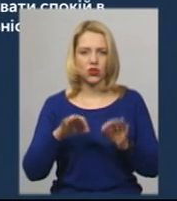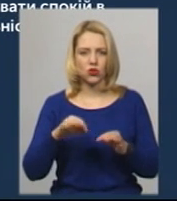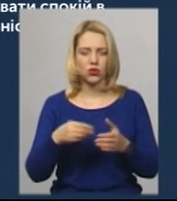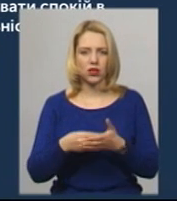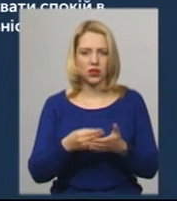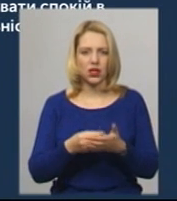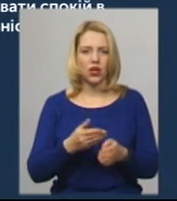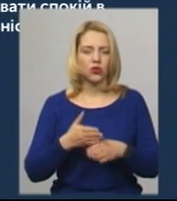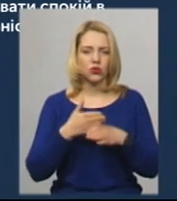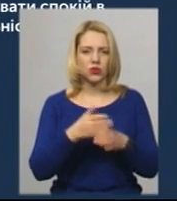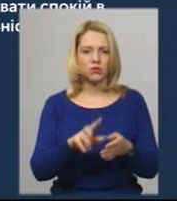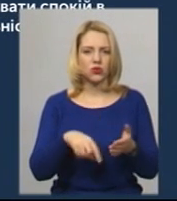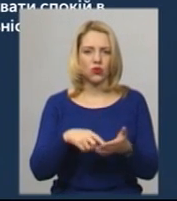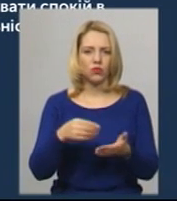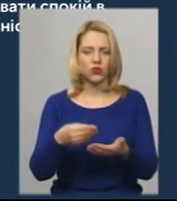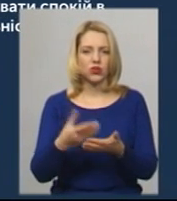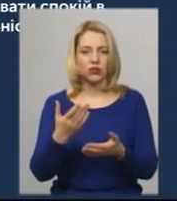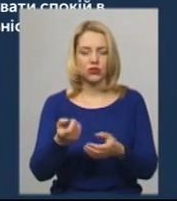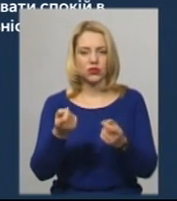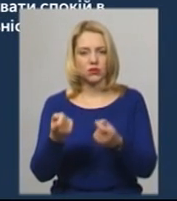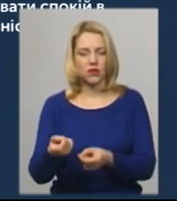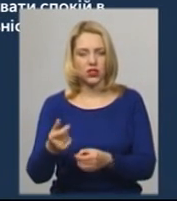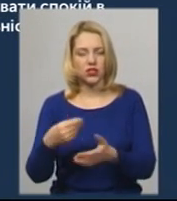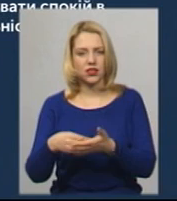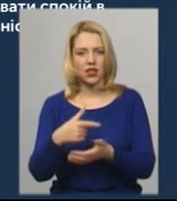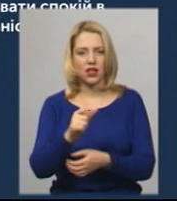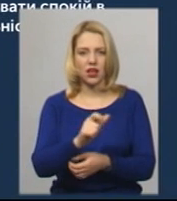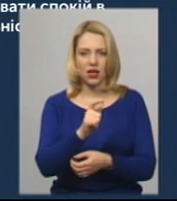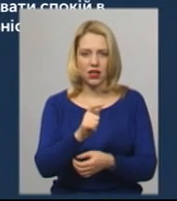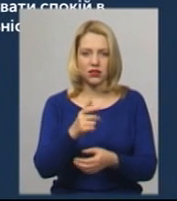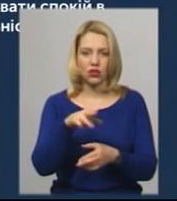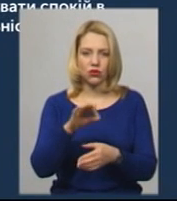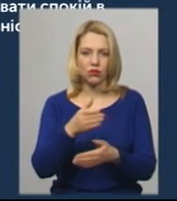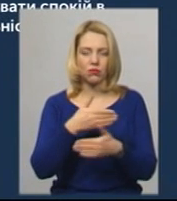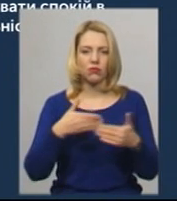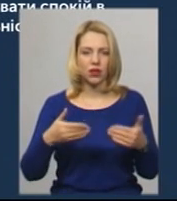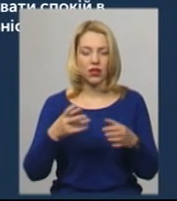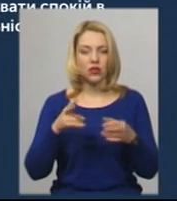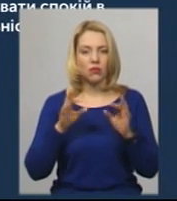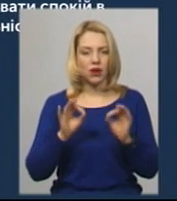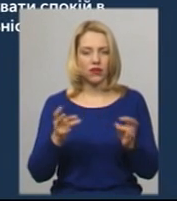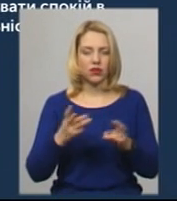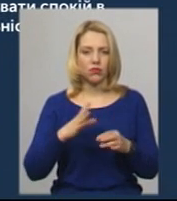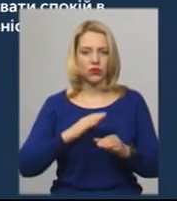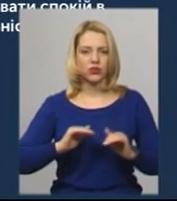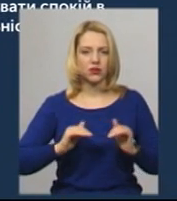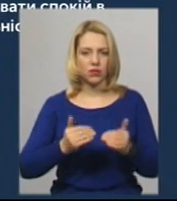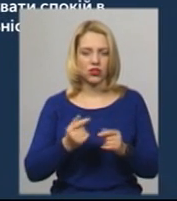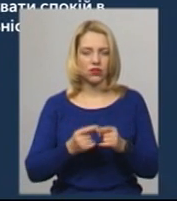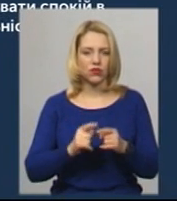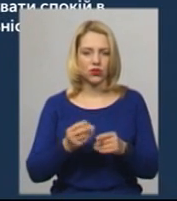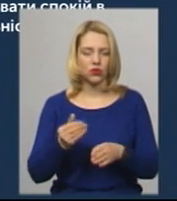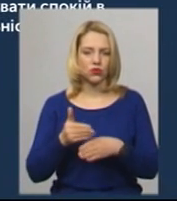з міського бюджету. Тому якщо в нас зменшилася трошки ціна на газ, то ми теоретично, що було правильно зробити, зменшити оце